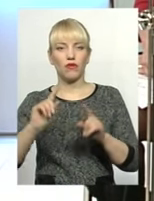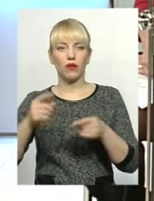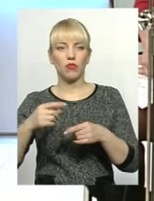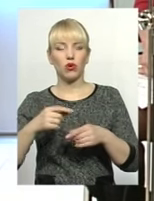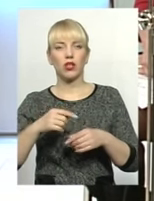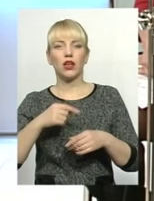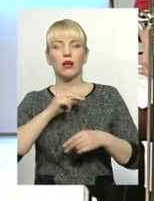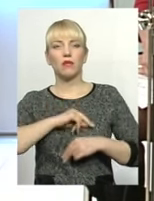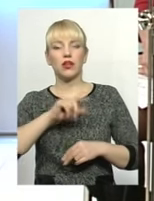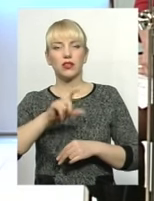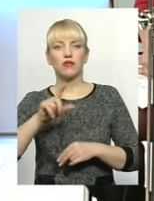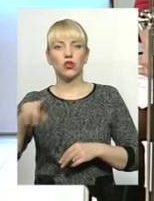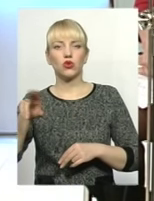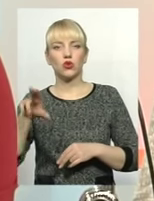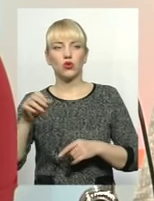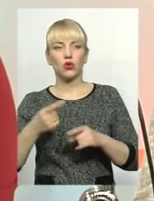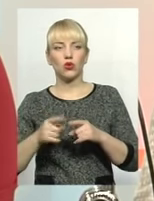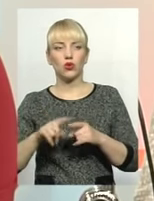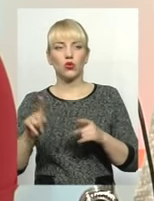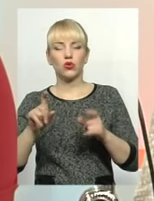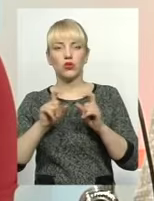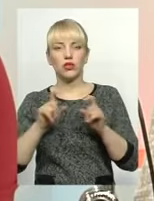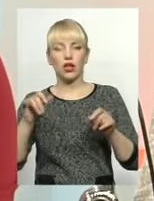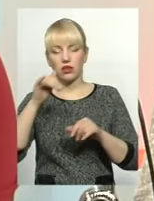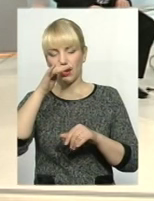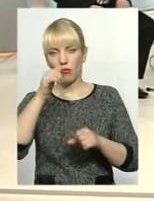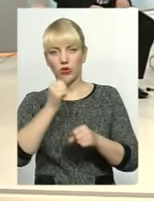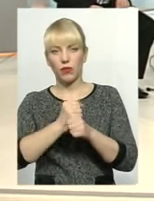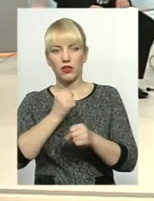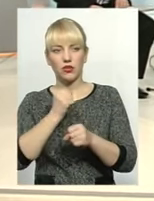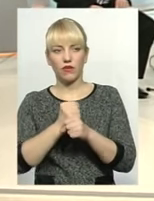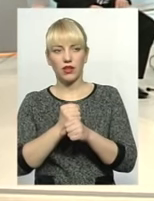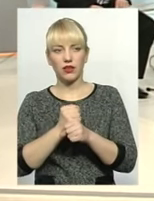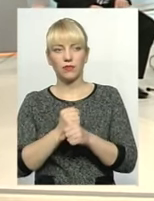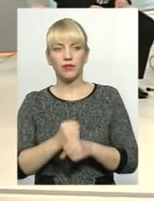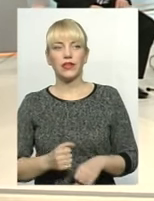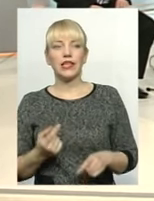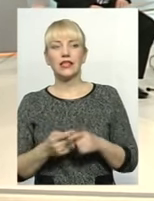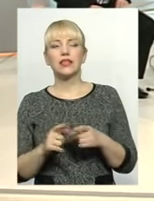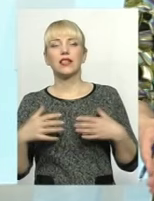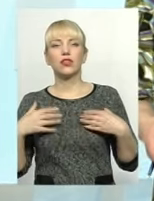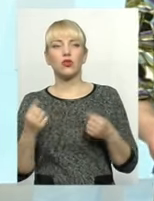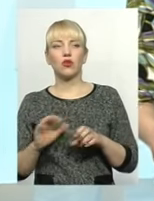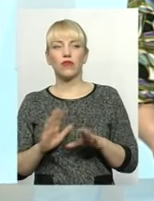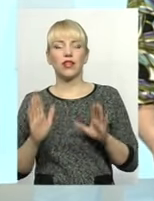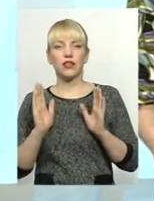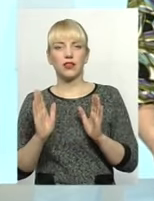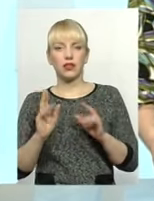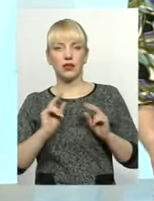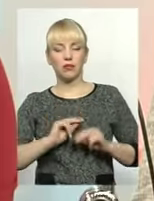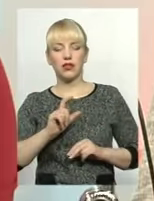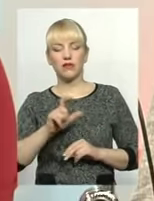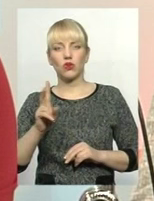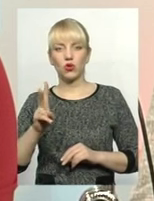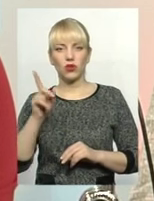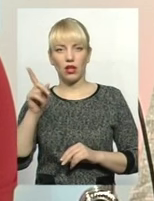працівників щодо того, що заклад не може працювати. Ну, власне, це і здоров'я не лише працівників, й тих учнів, які навчаються в